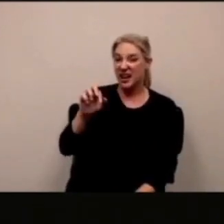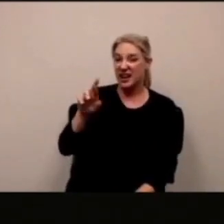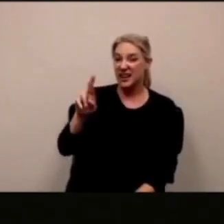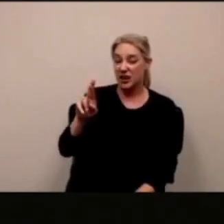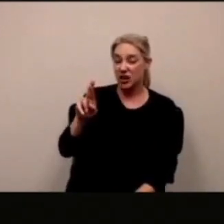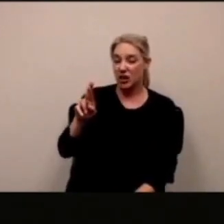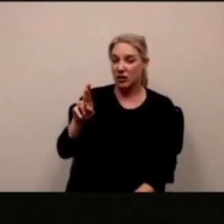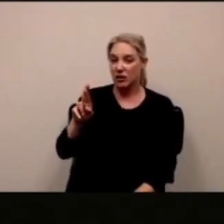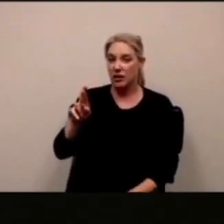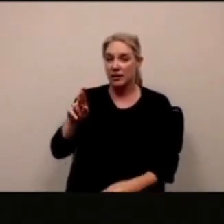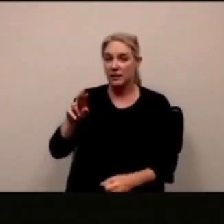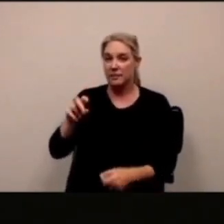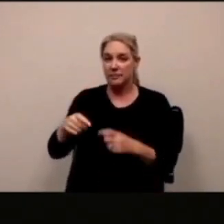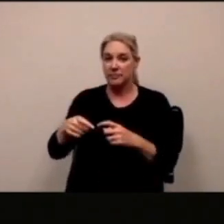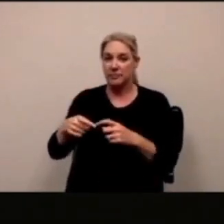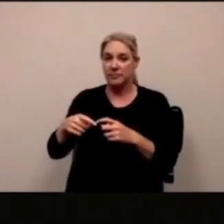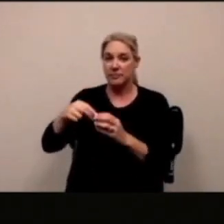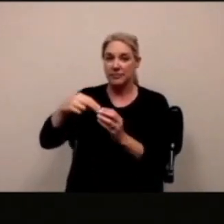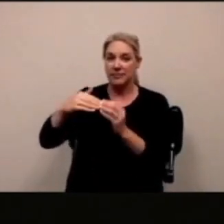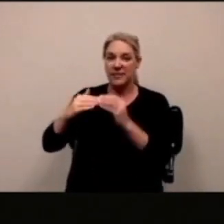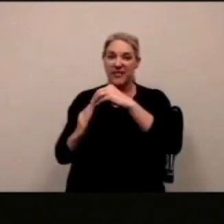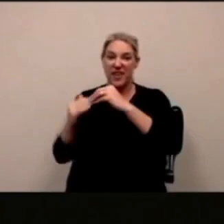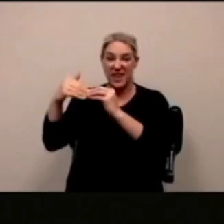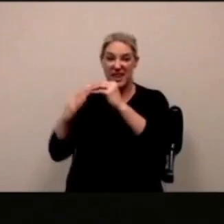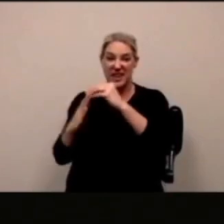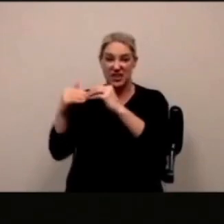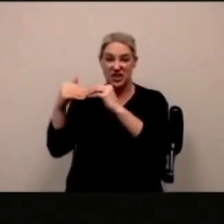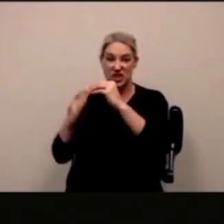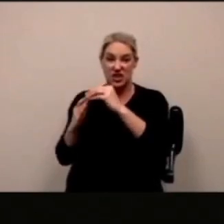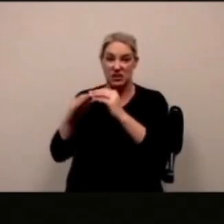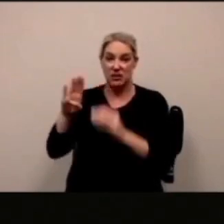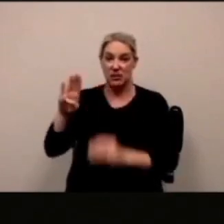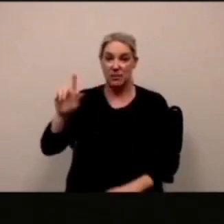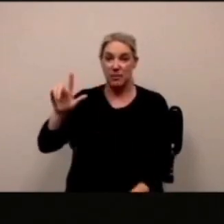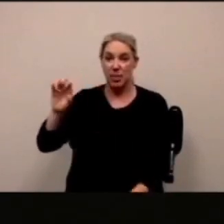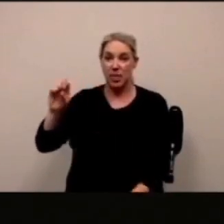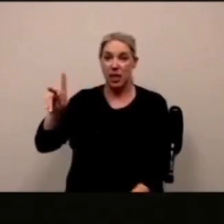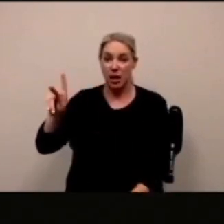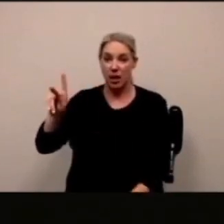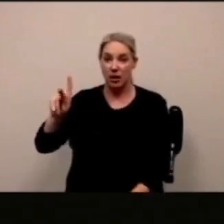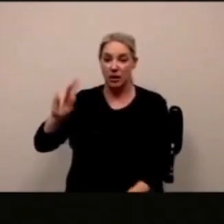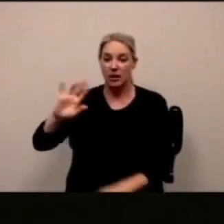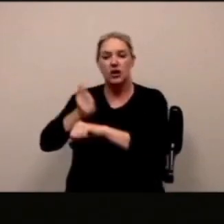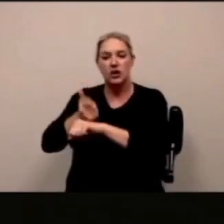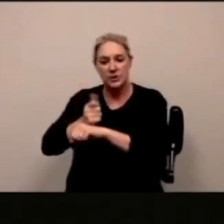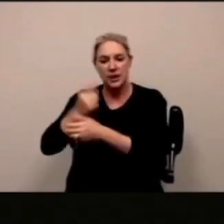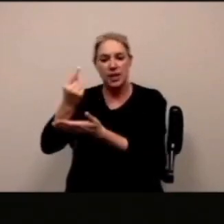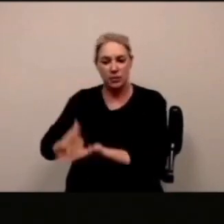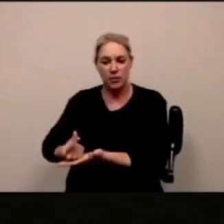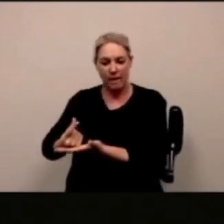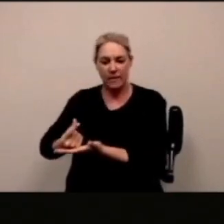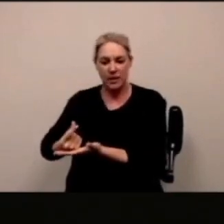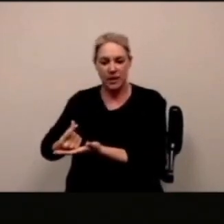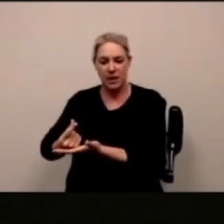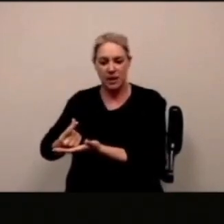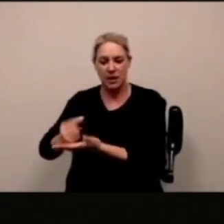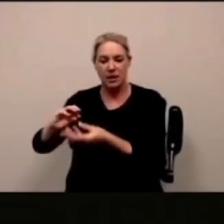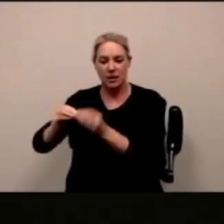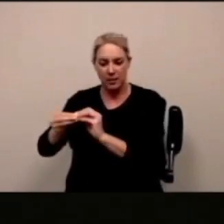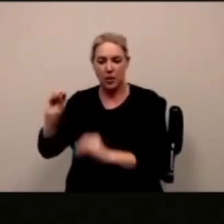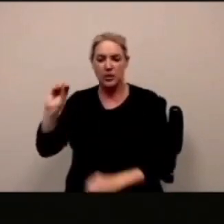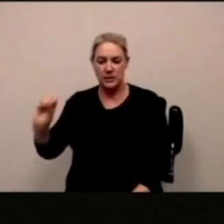anche se potrebbe fare un sistema di ingranaggi o se avessimo un blocco